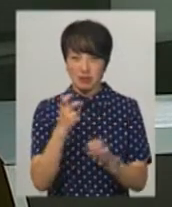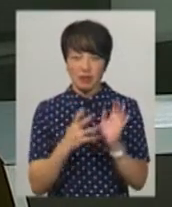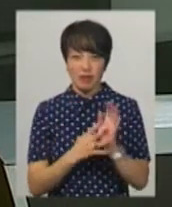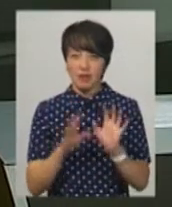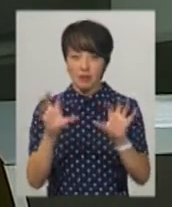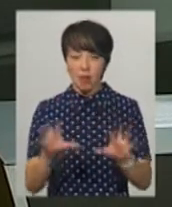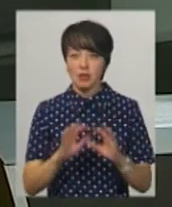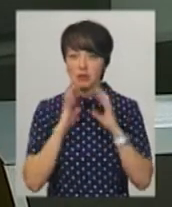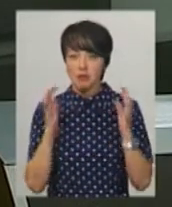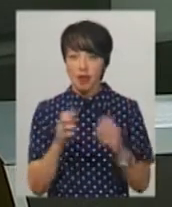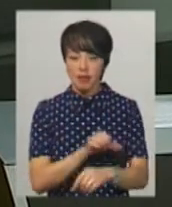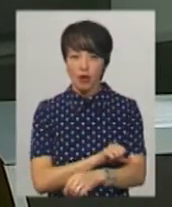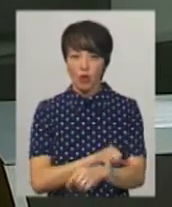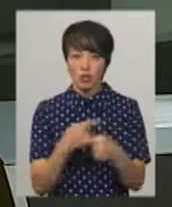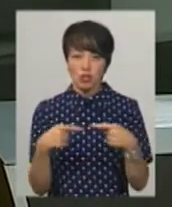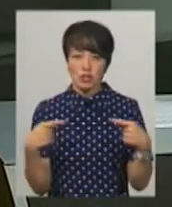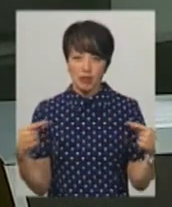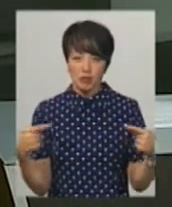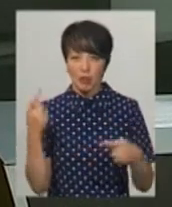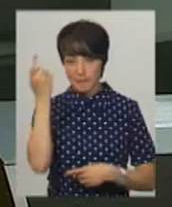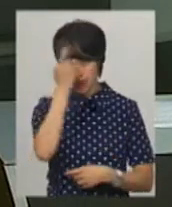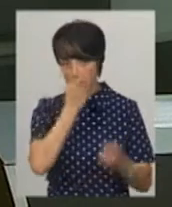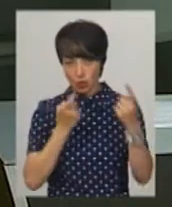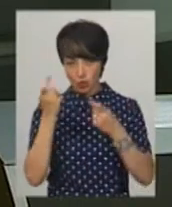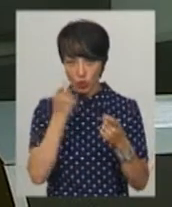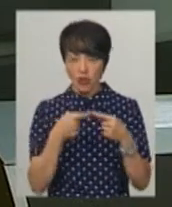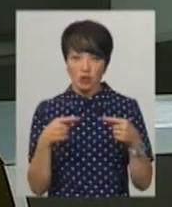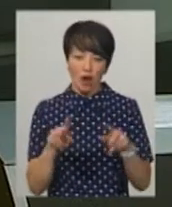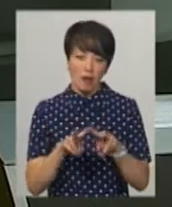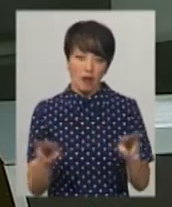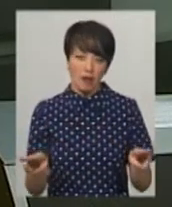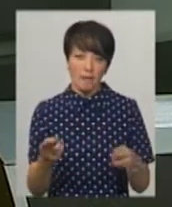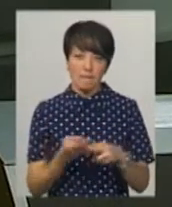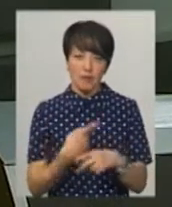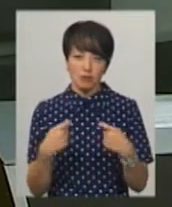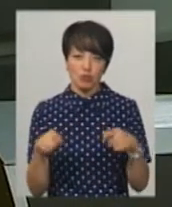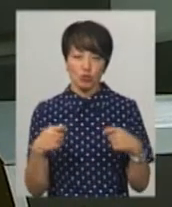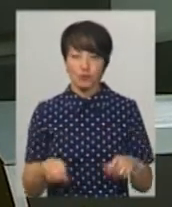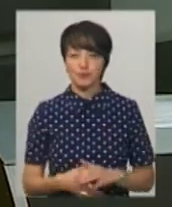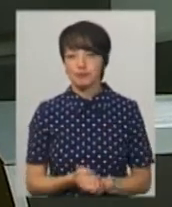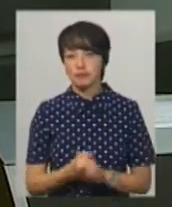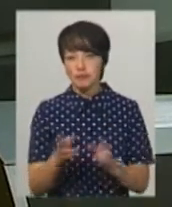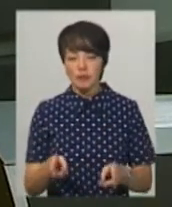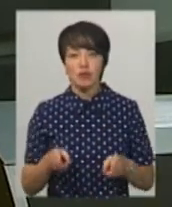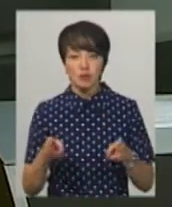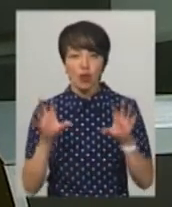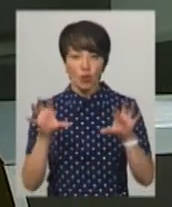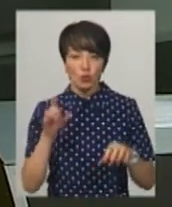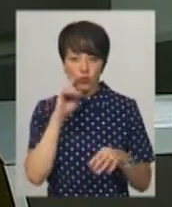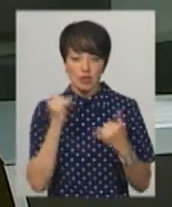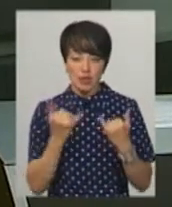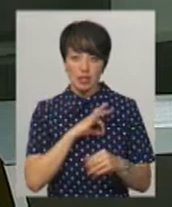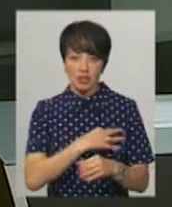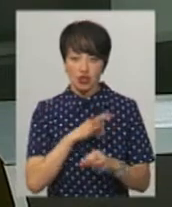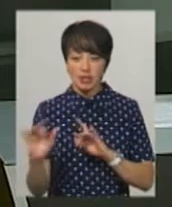незаконне зберігання наркотичних засобів, психотропних речовин або їх аналогів без мети збуту Кримінального кодексу України. Наразі